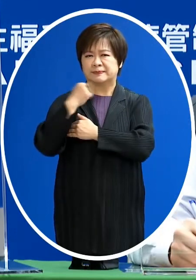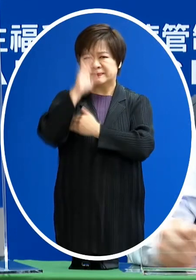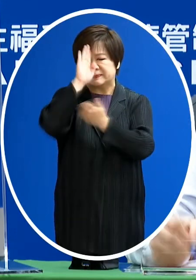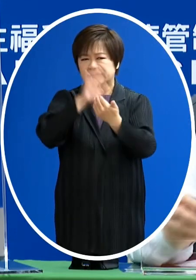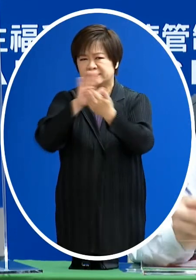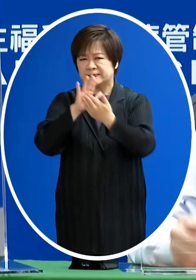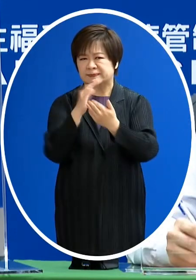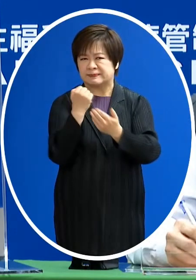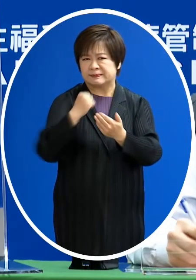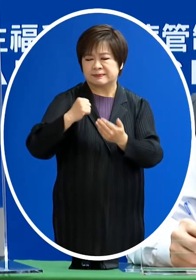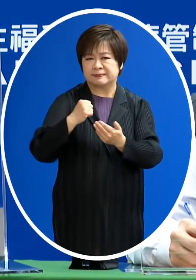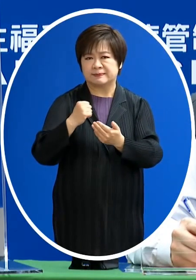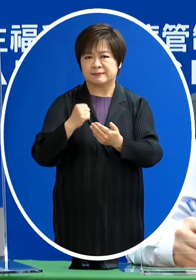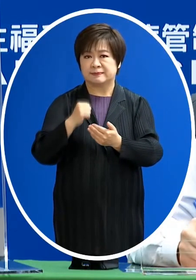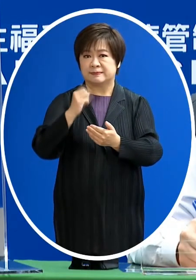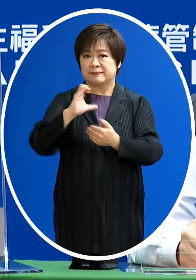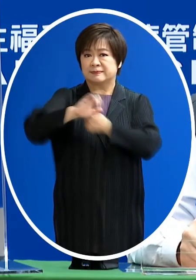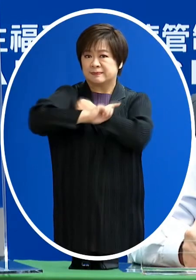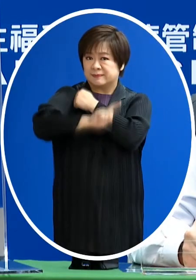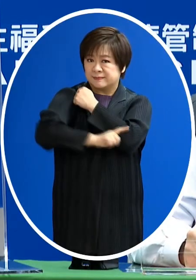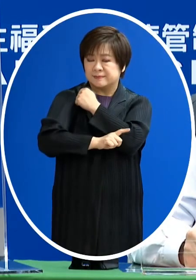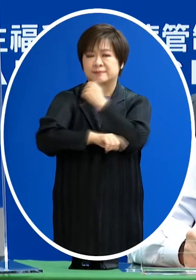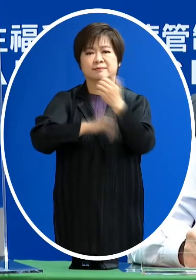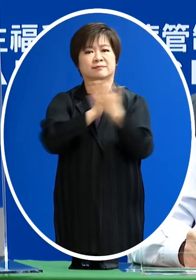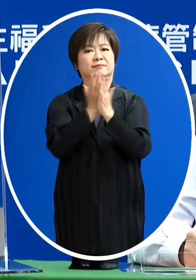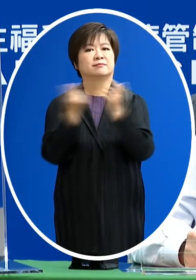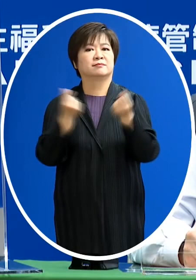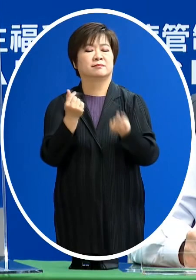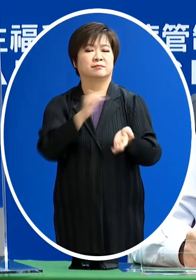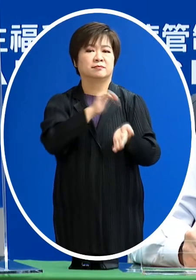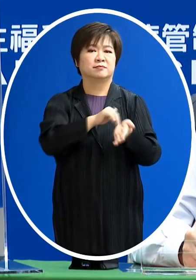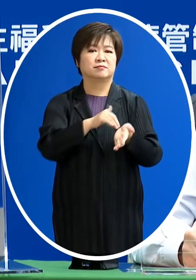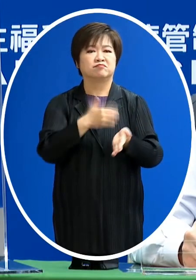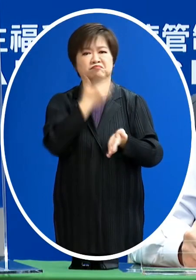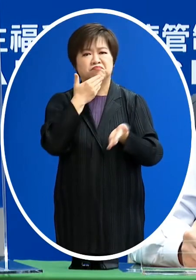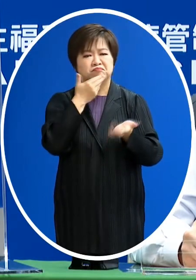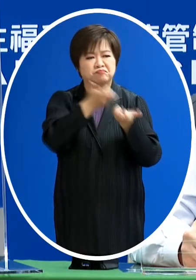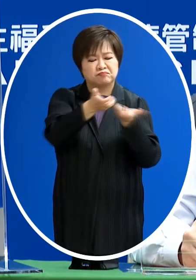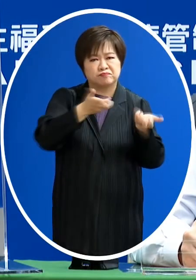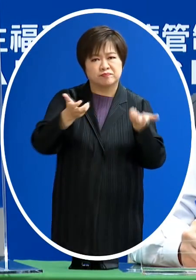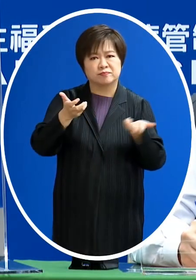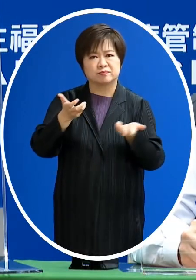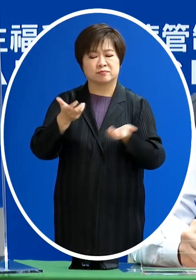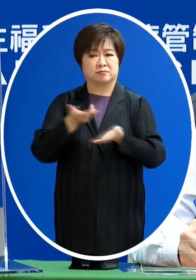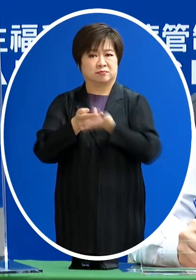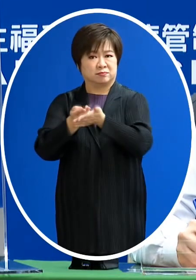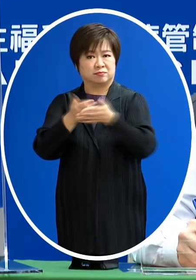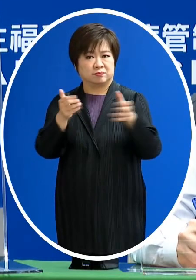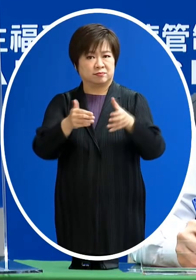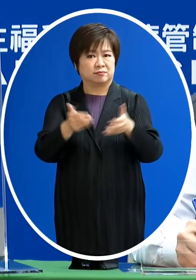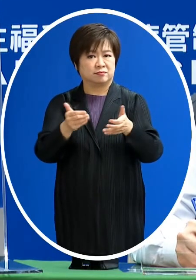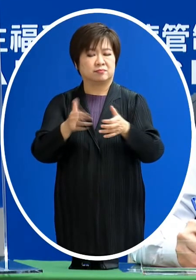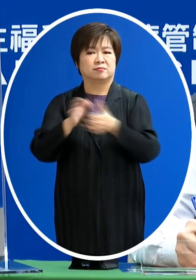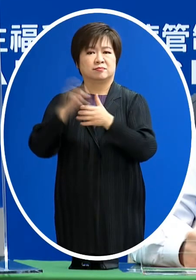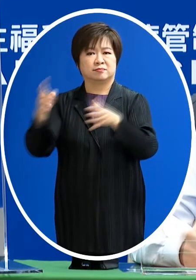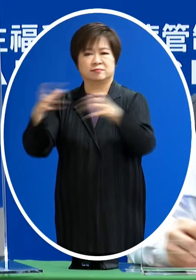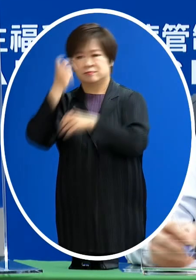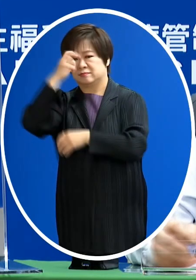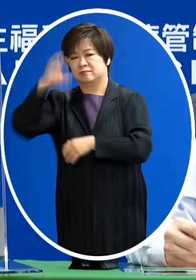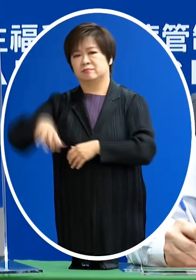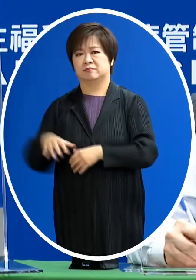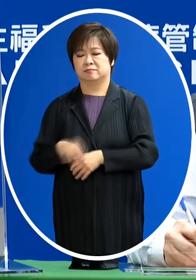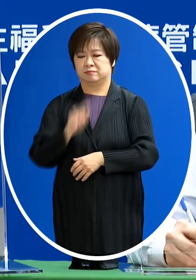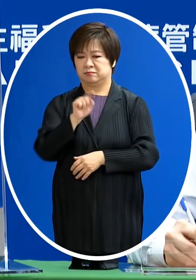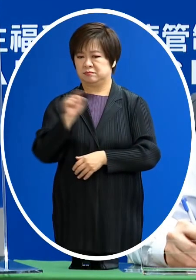裡面把各種的方法 譬如在各種醫療資源的分配那在住院 集檢所 各方面的一些整備